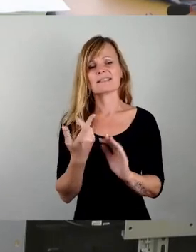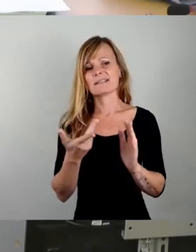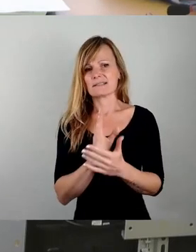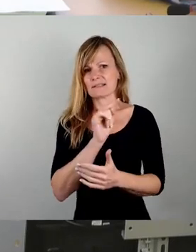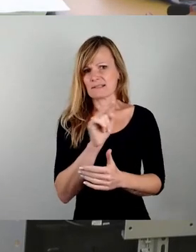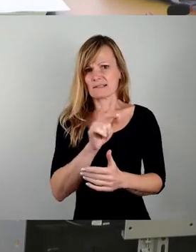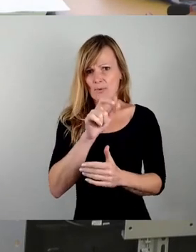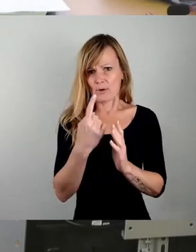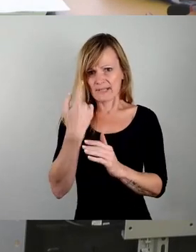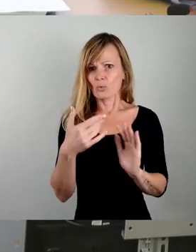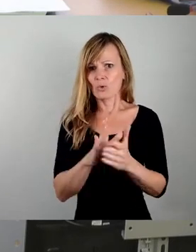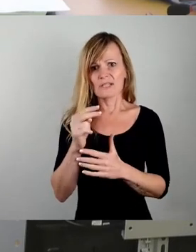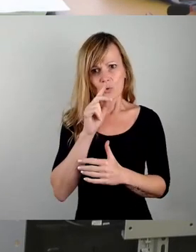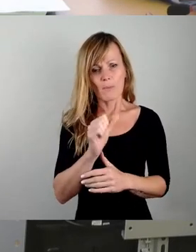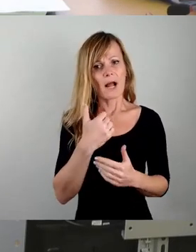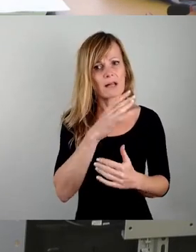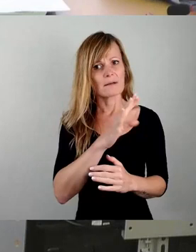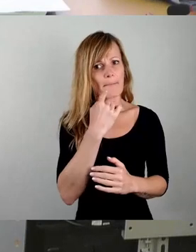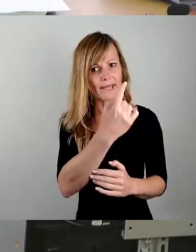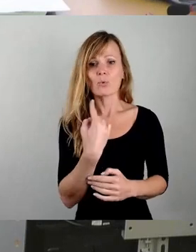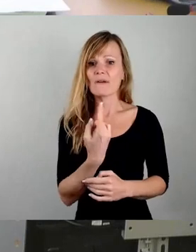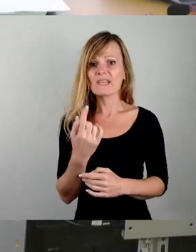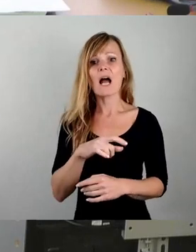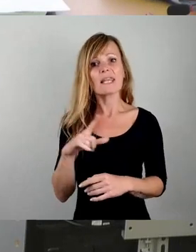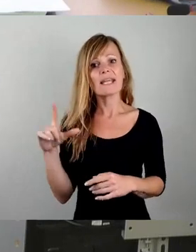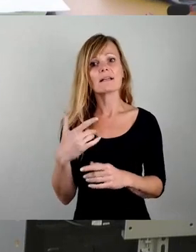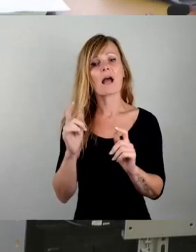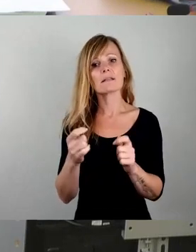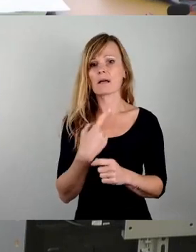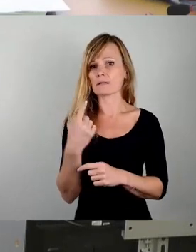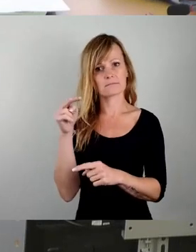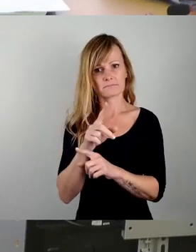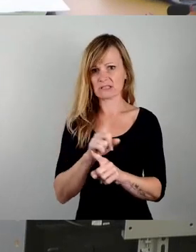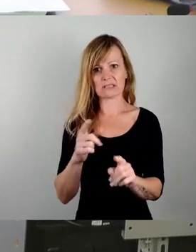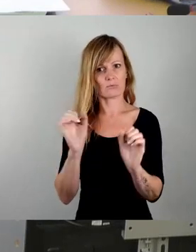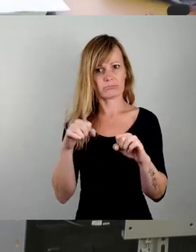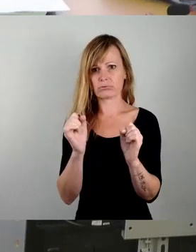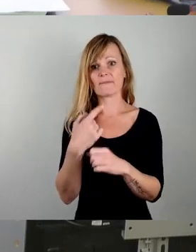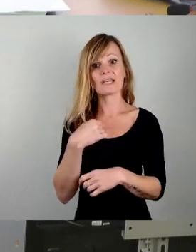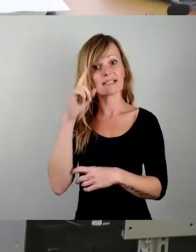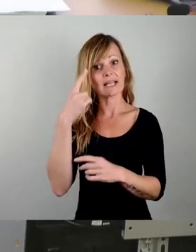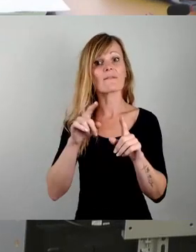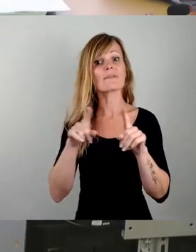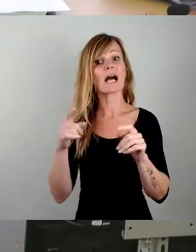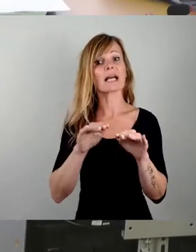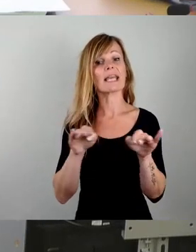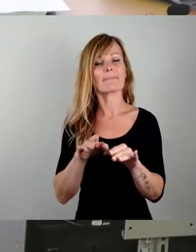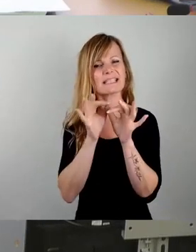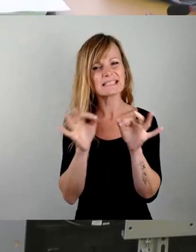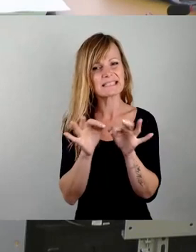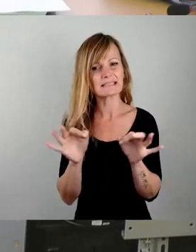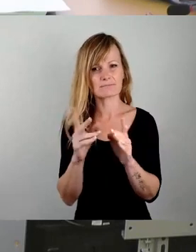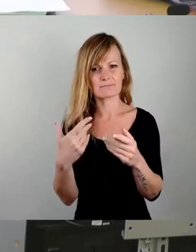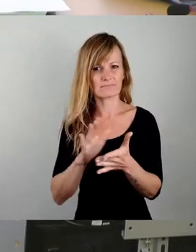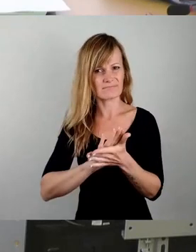jetzigen Sicht werden wir diesem linken Antrag so nicht beitreten können, denn wir gehen davon aus, dass die Fachebene hier sehr, sehr sorgfältig gearbeitet hat